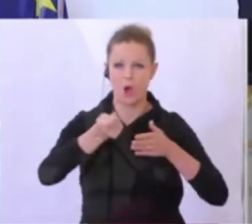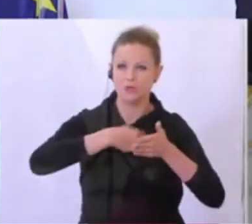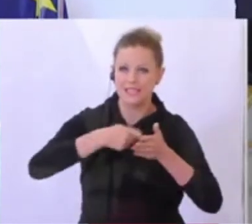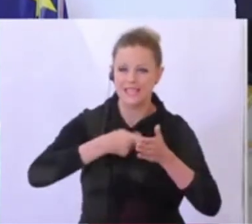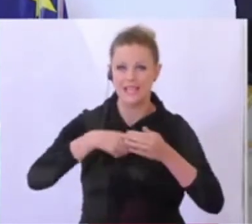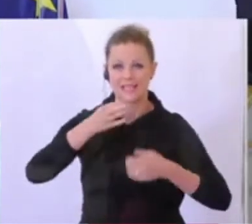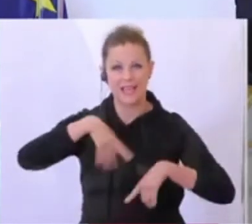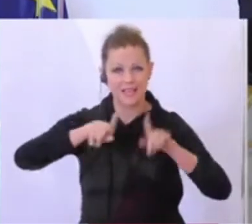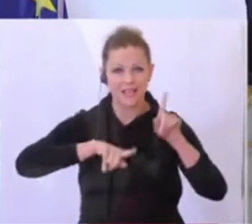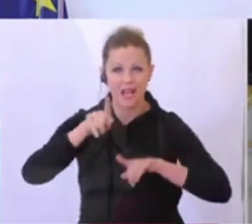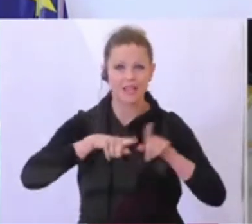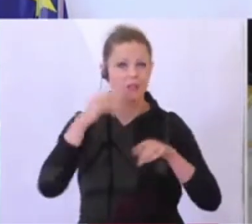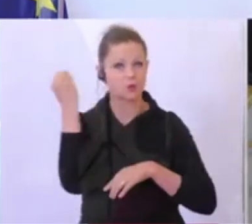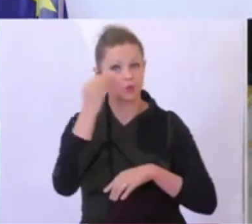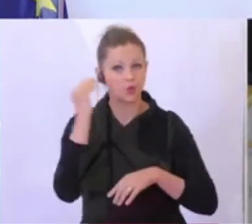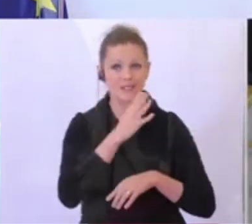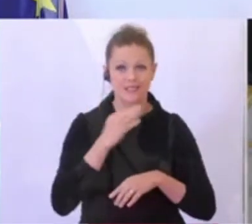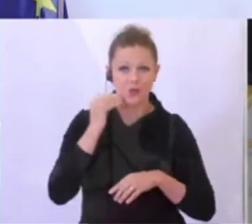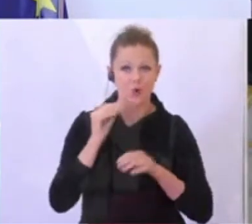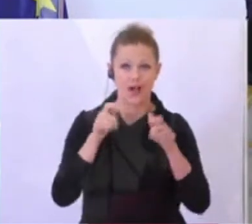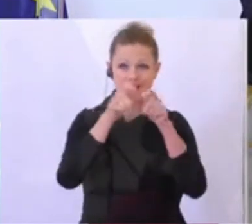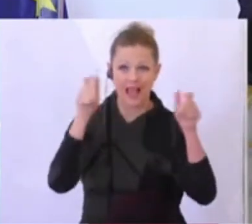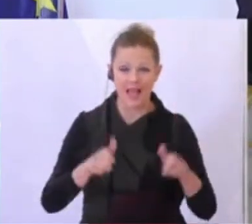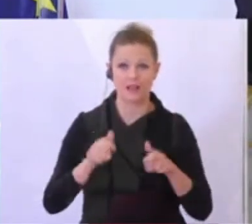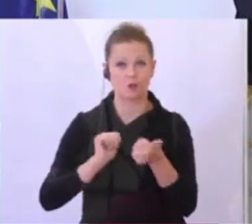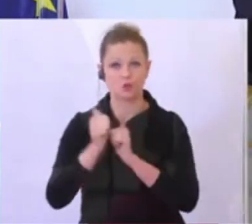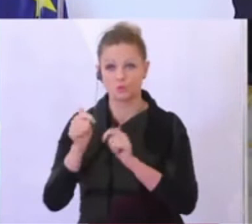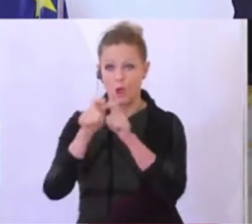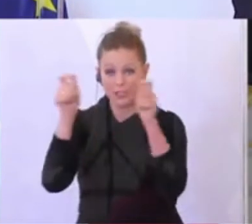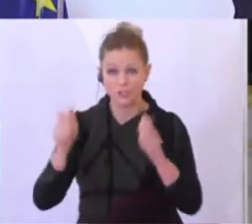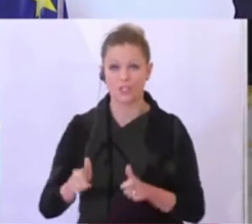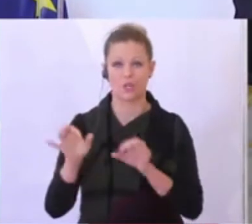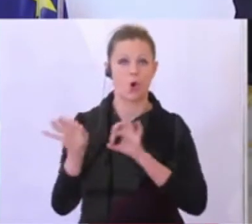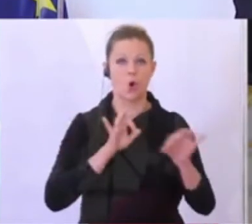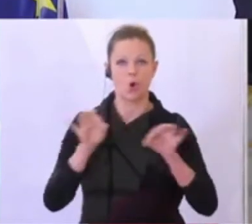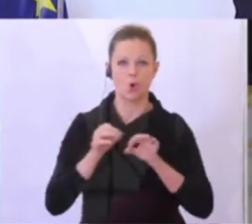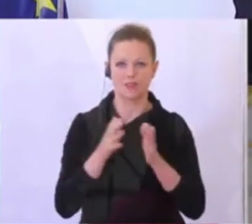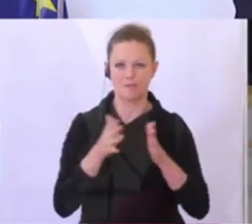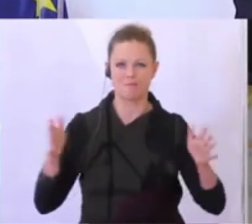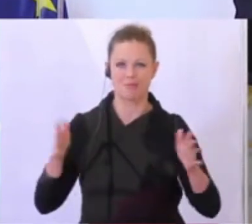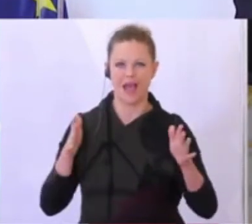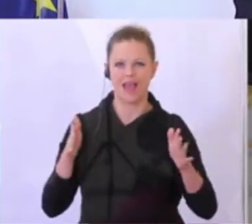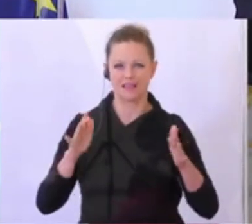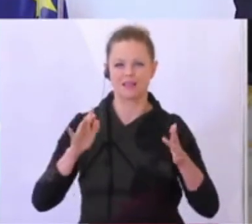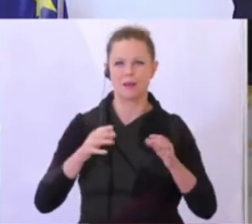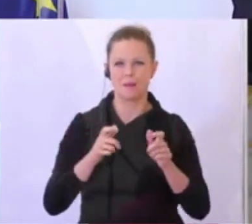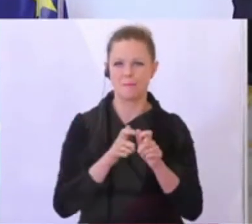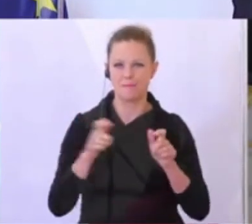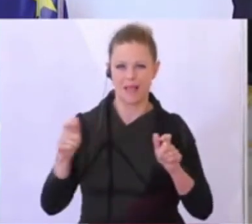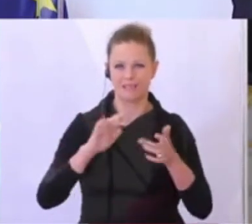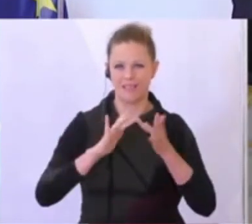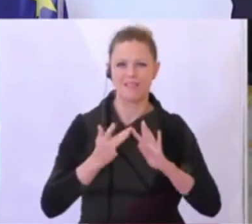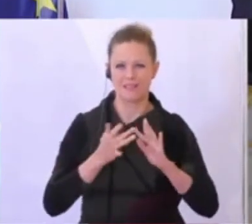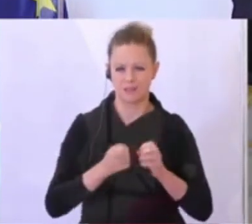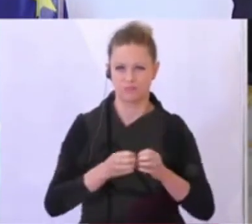Kindergärten, Schulen, Senioreneinrichtungen, Sportstätten oder der Breitbandausbau. Ich möchte mich ganz herzlich